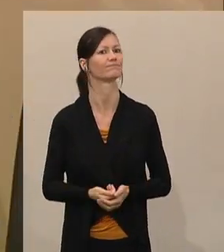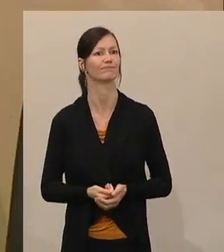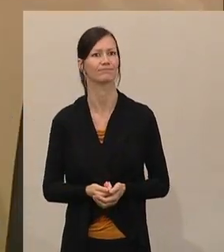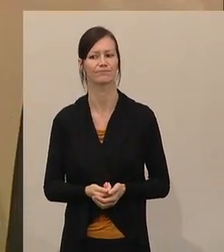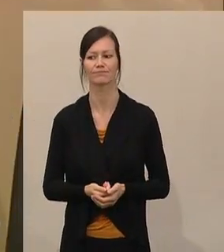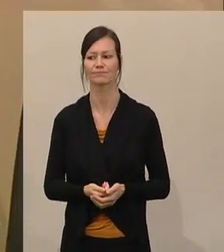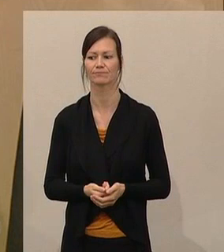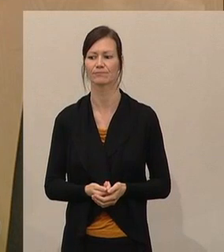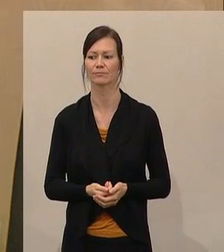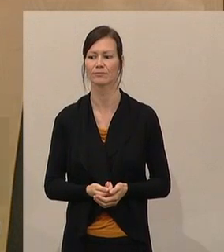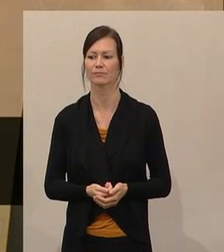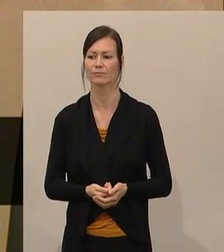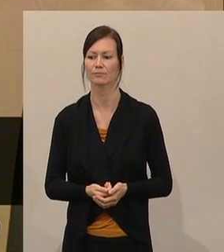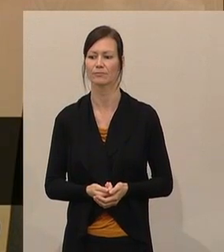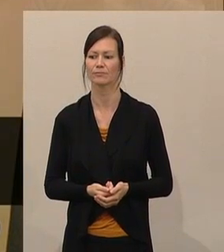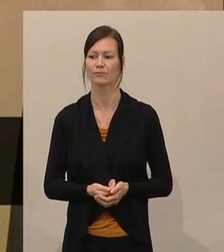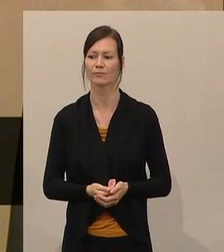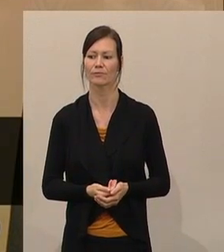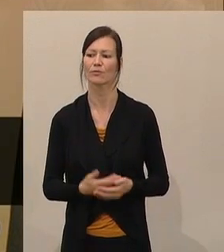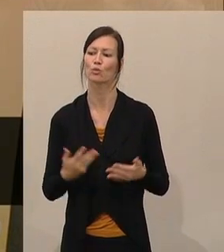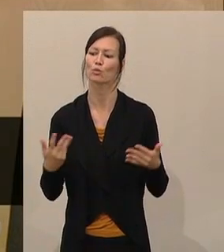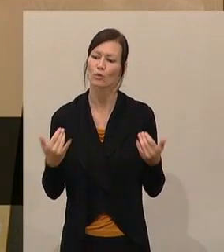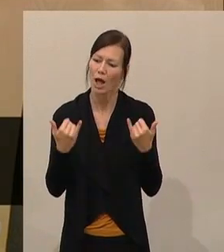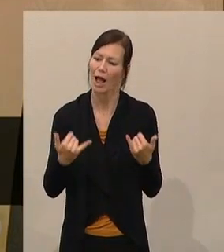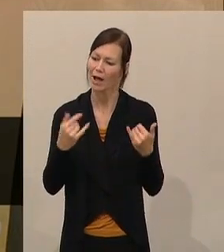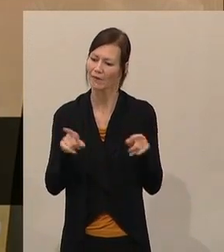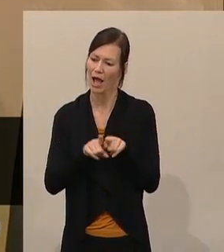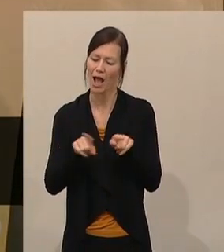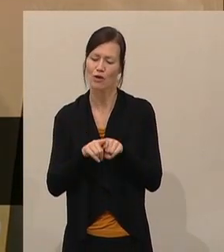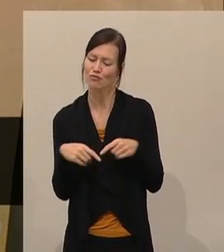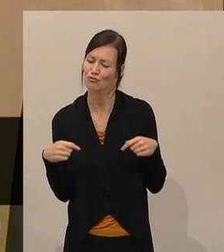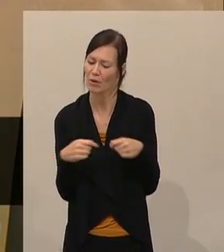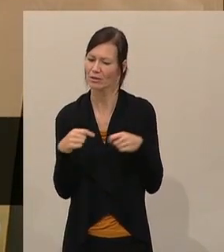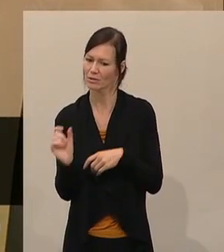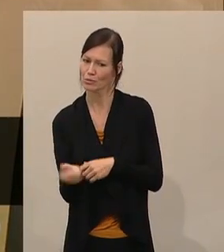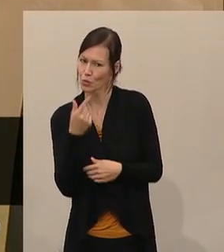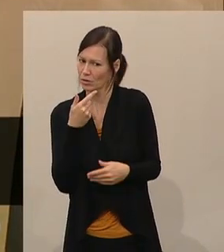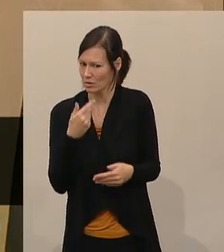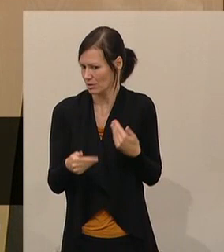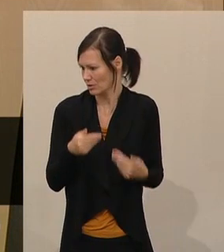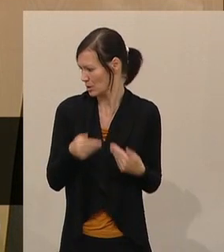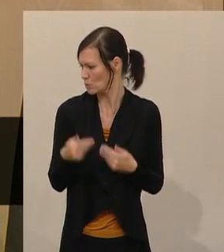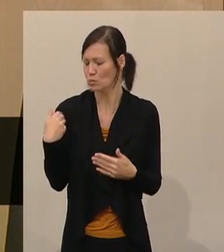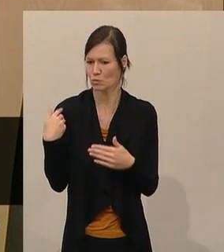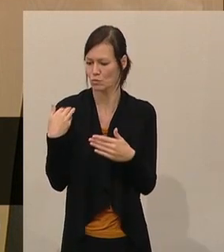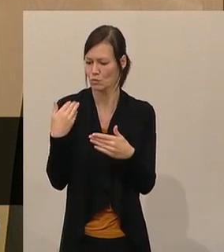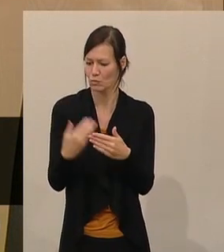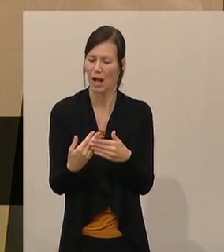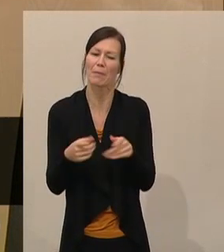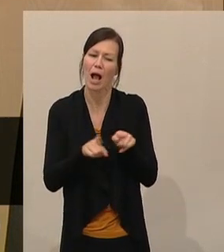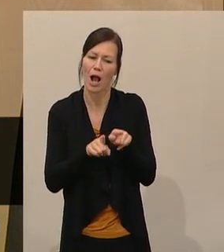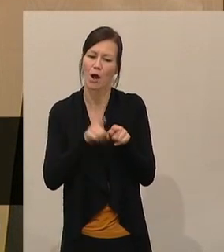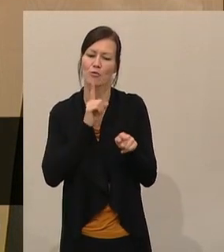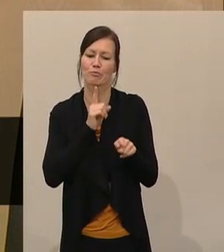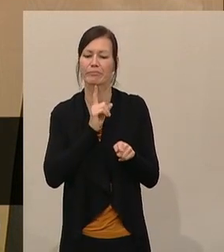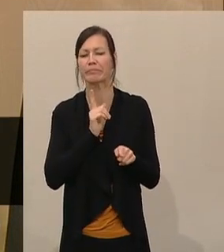es ist ja doch auch heute eine sehr spannende Sondersitzung gewesen, aber doch auch das eine oder andere ein bisschen tragisch